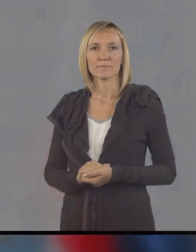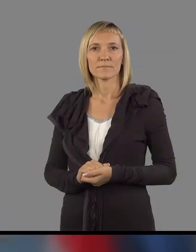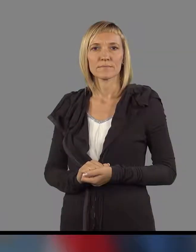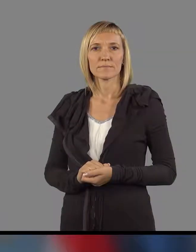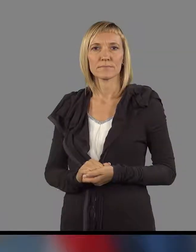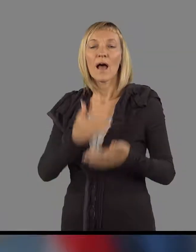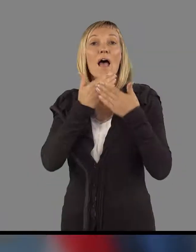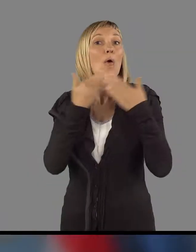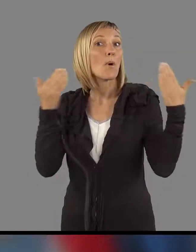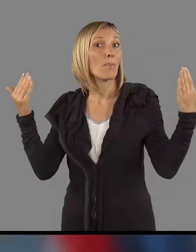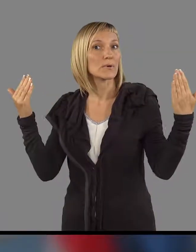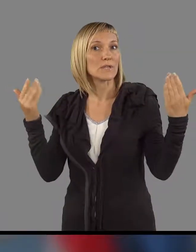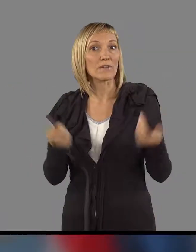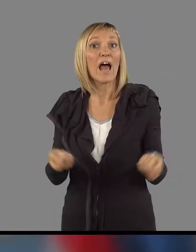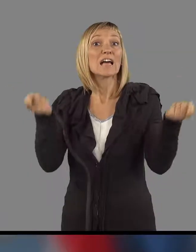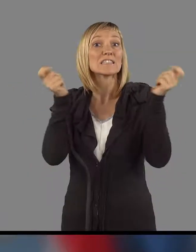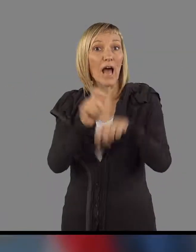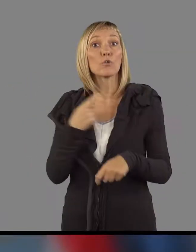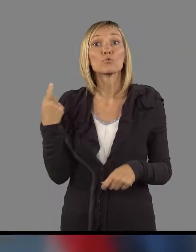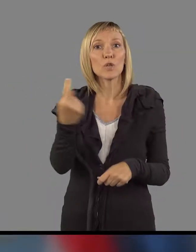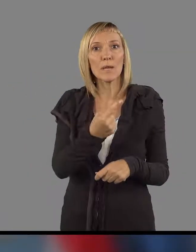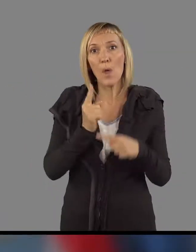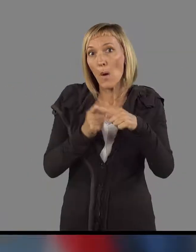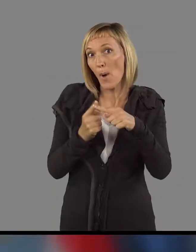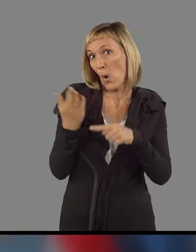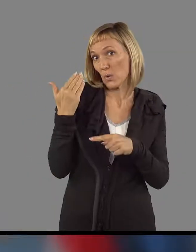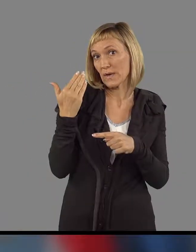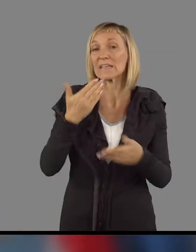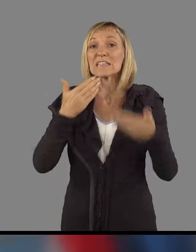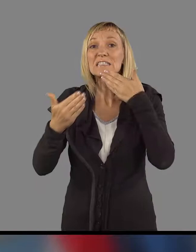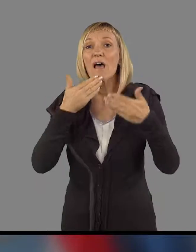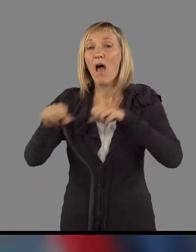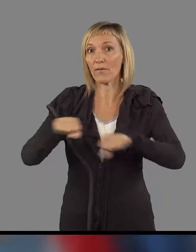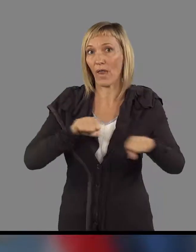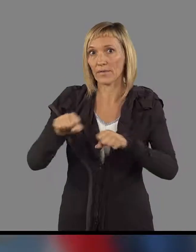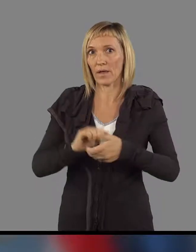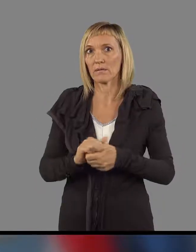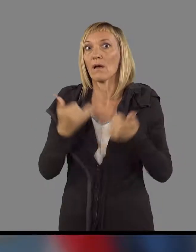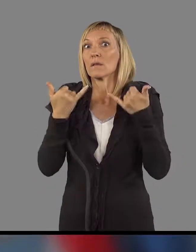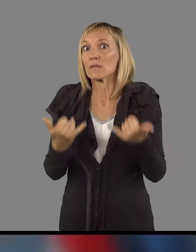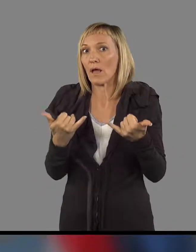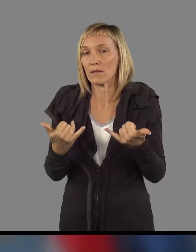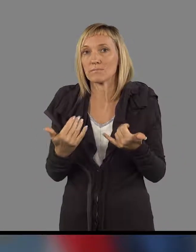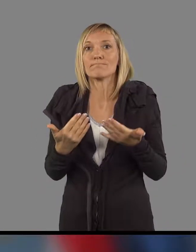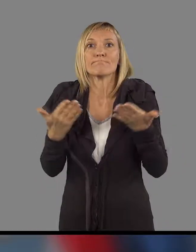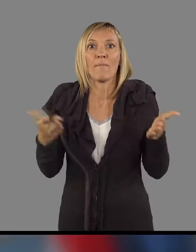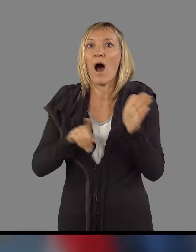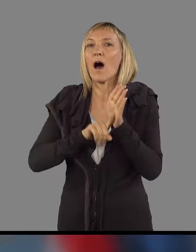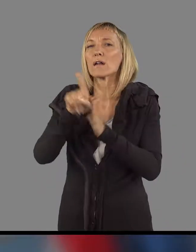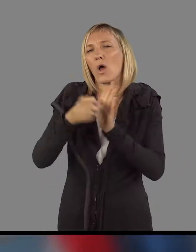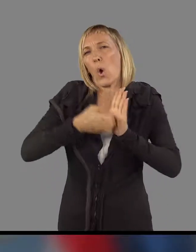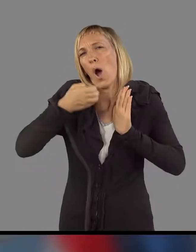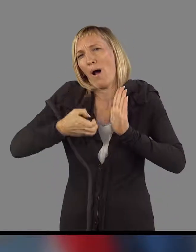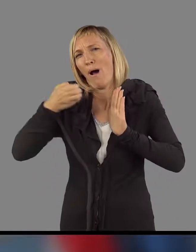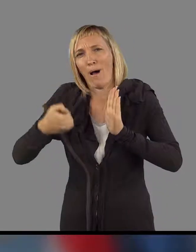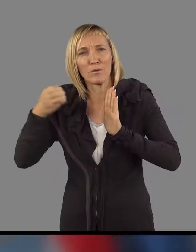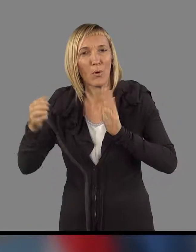Lep pozdrav, zaključili smo pred pol ure sejo vlade, tokrat rekordno